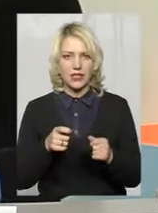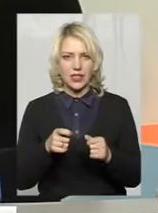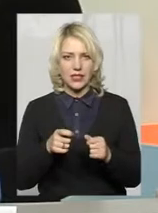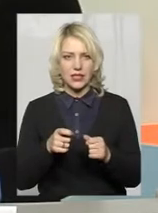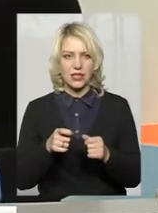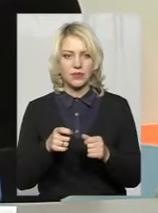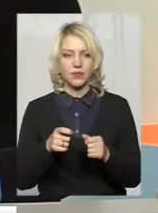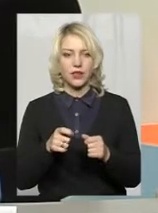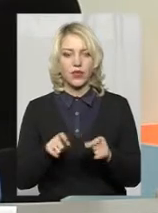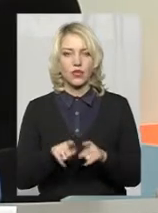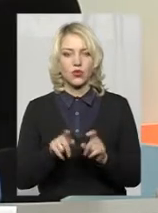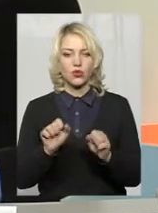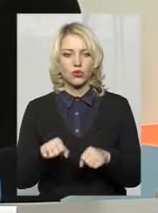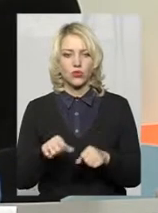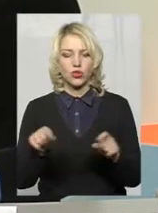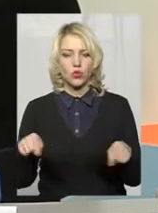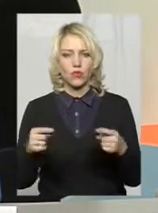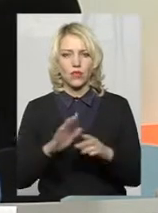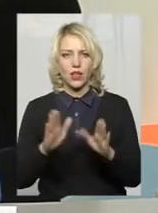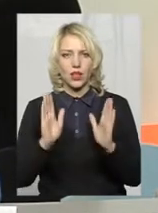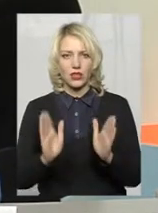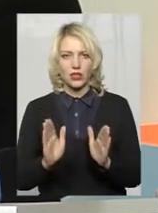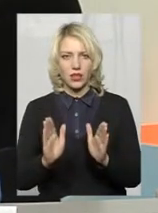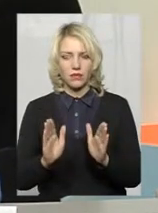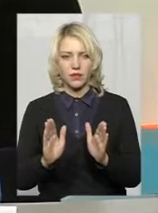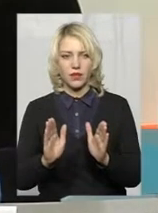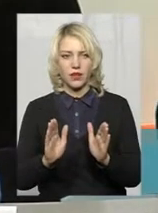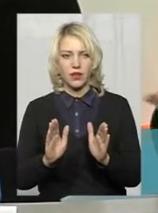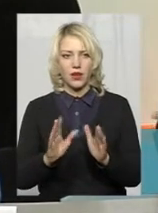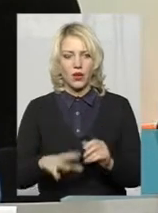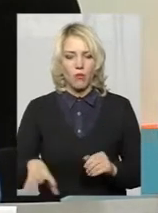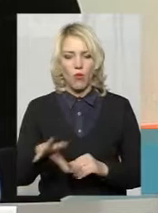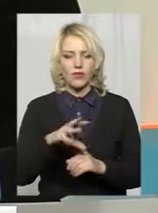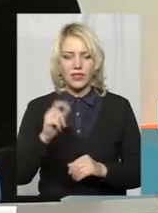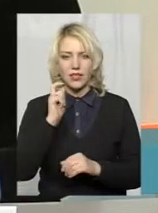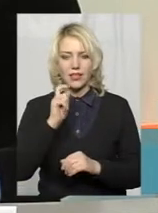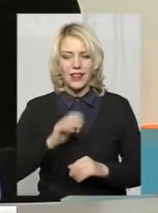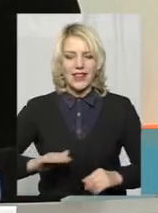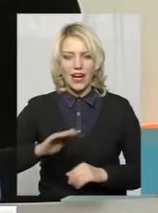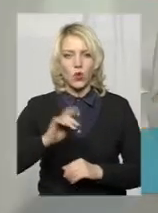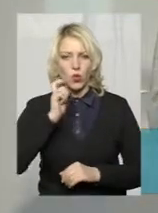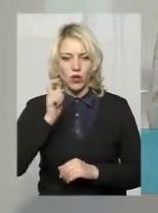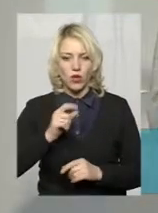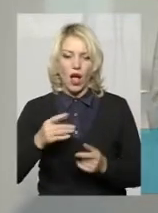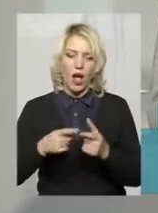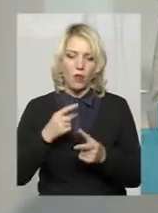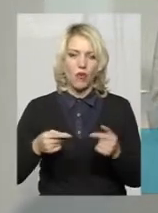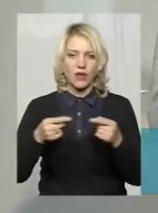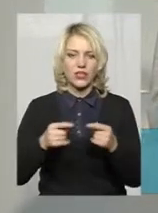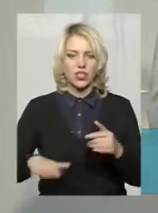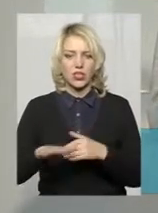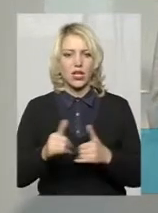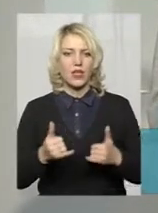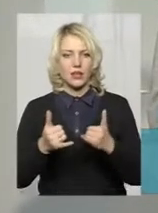також може утворитися не лише, скажімо так, по всій території України, або, скажімо так, визначеній території, де прийнято рішення